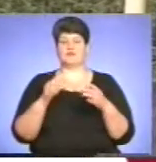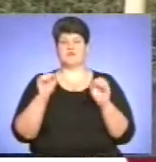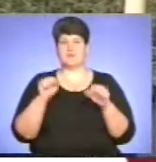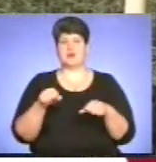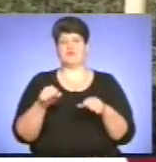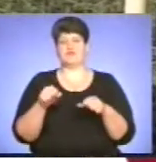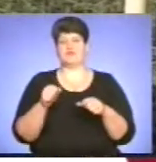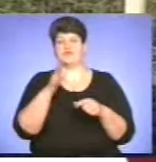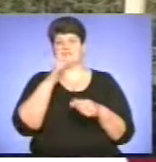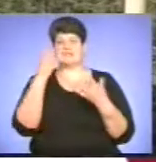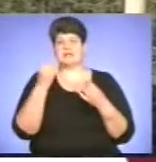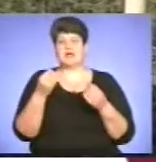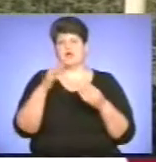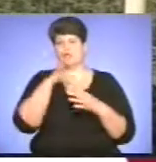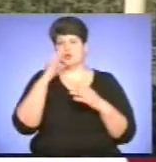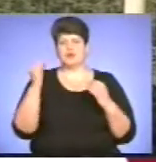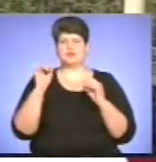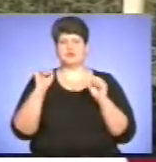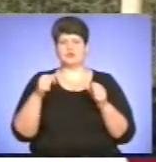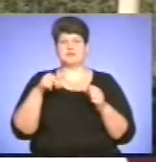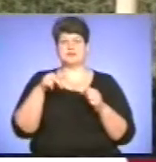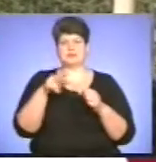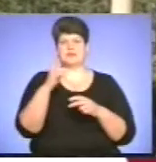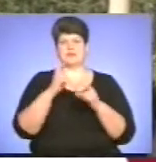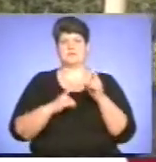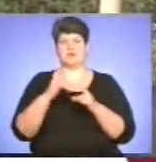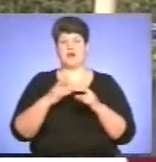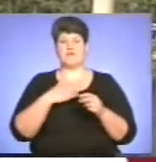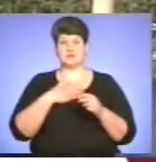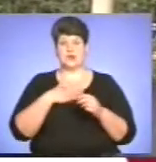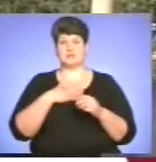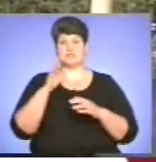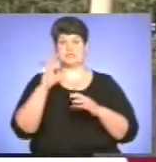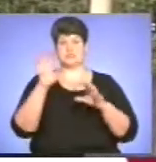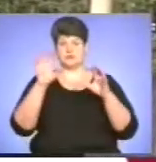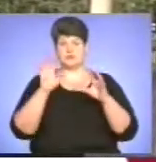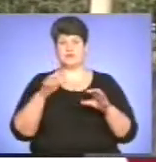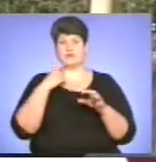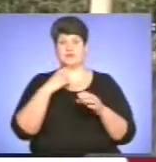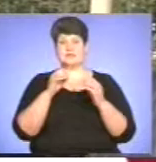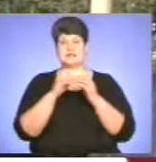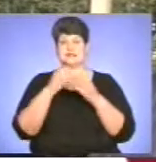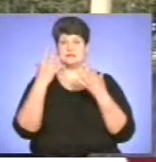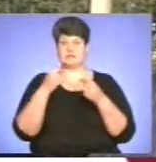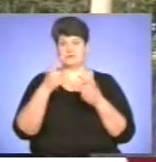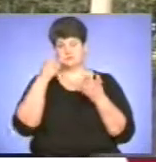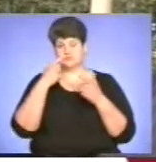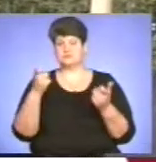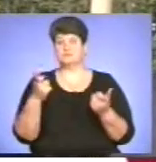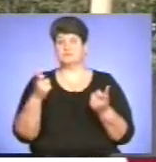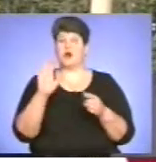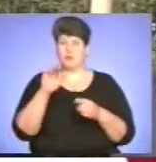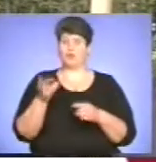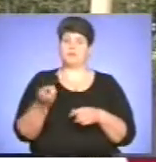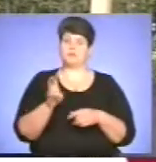час дня і ночі, безперешкодно зайти на підприємство. А наше законодавство каже, за 10 днів попередь, аж тоді